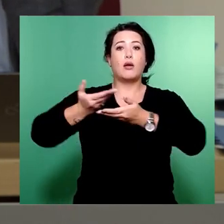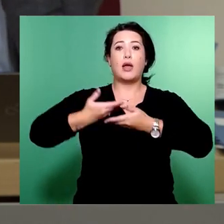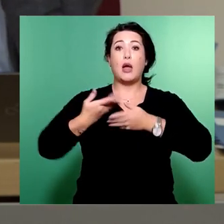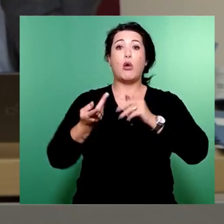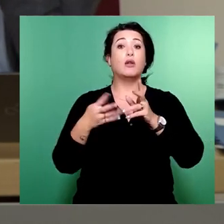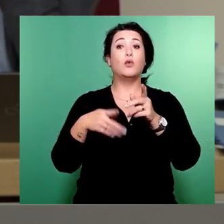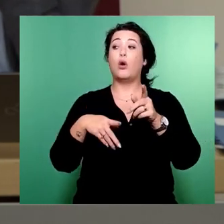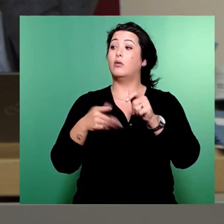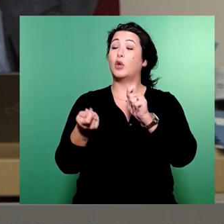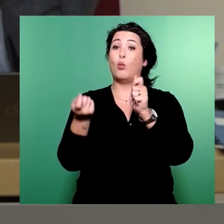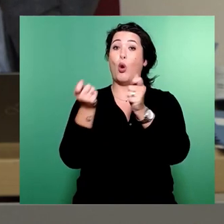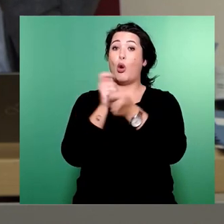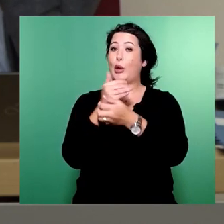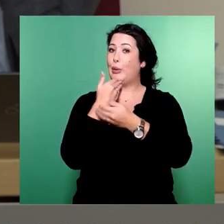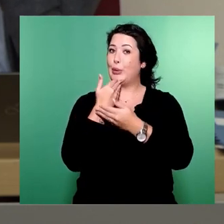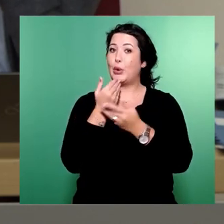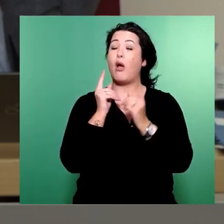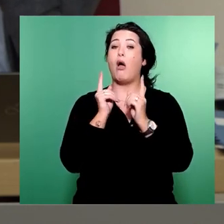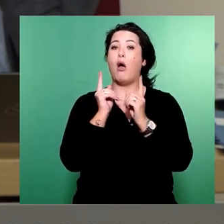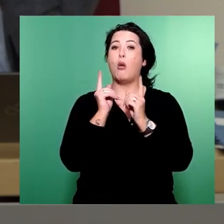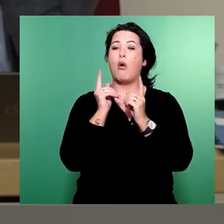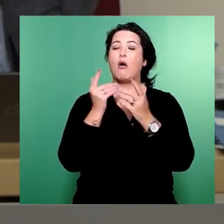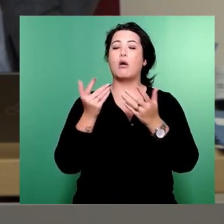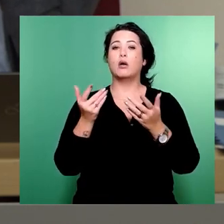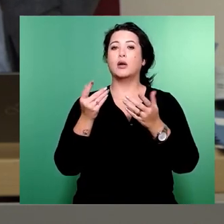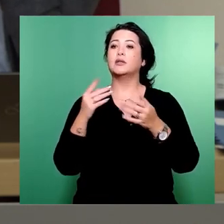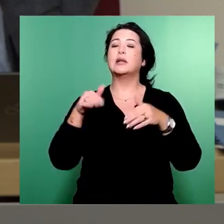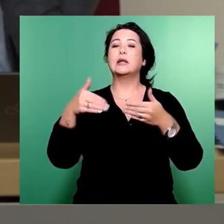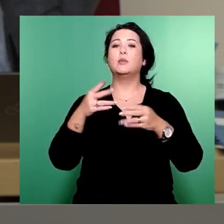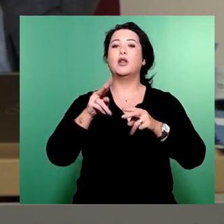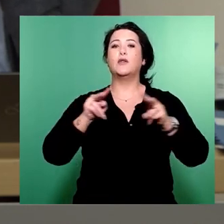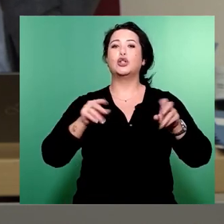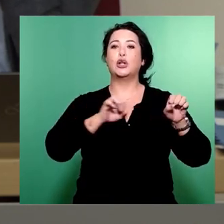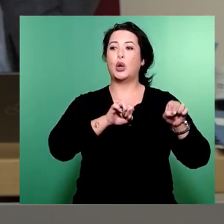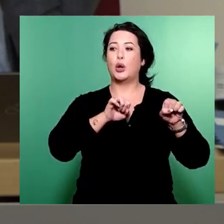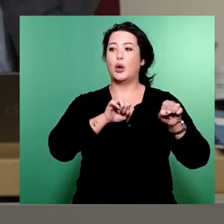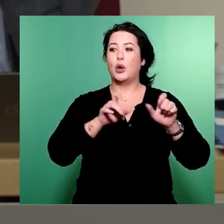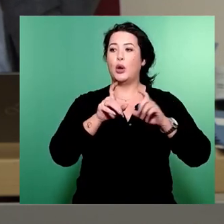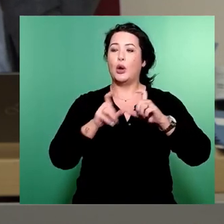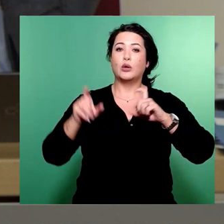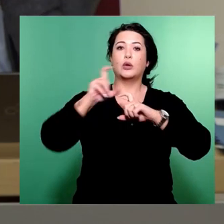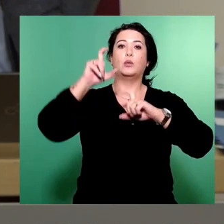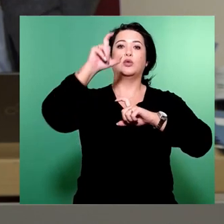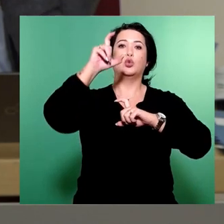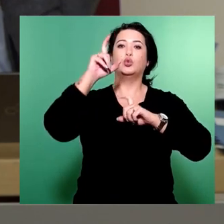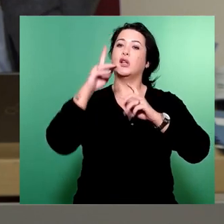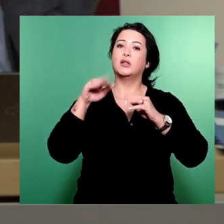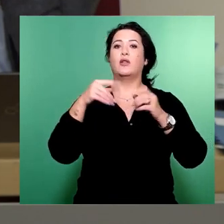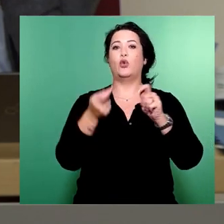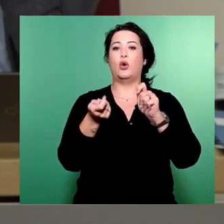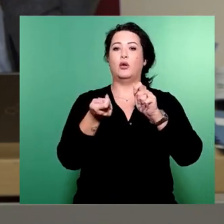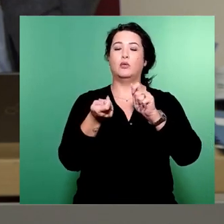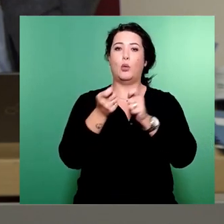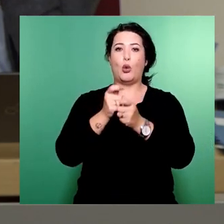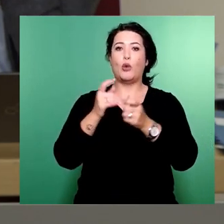auf der einen Seite abgerufene Optionsposition, insbesondere die Befestigung der Kurventribünen für die